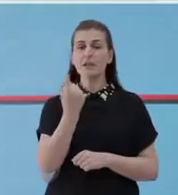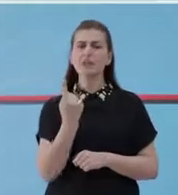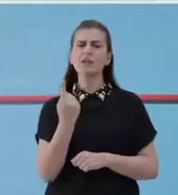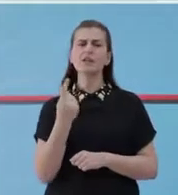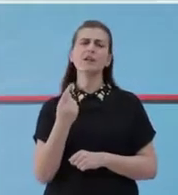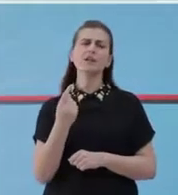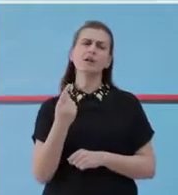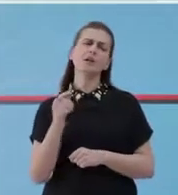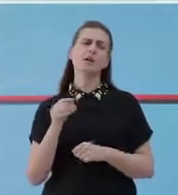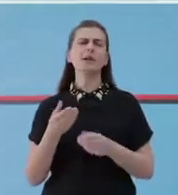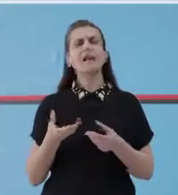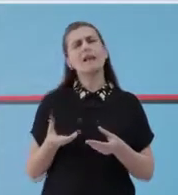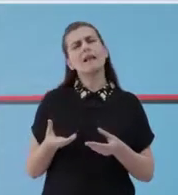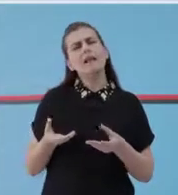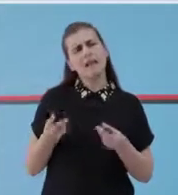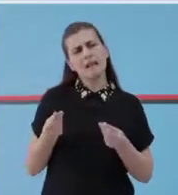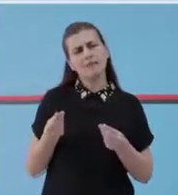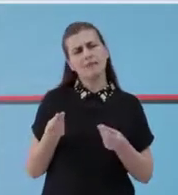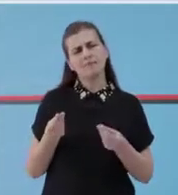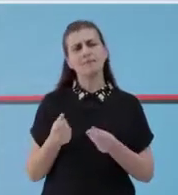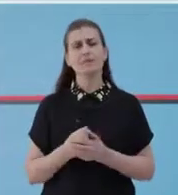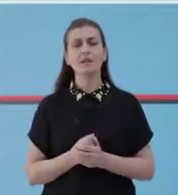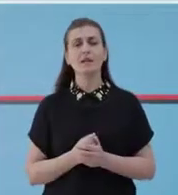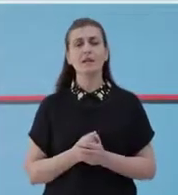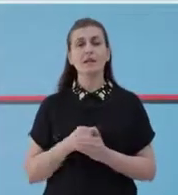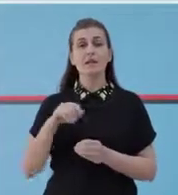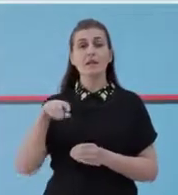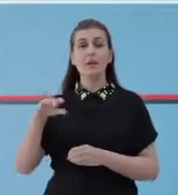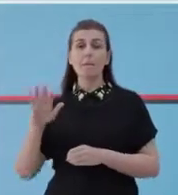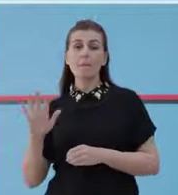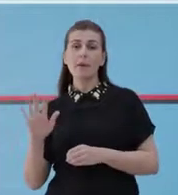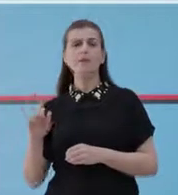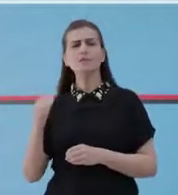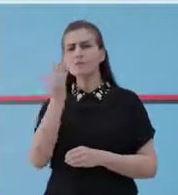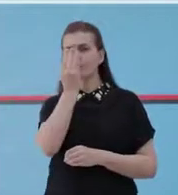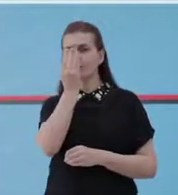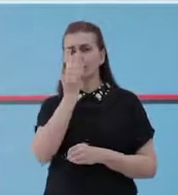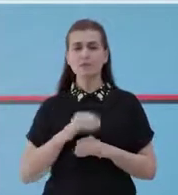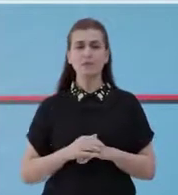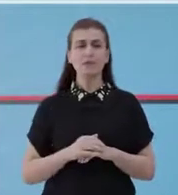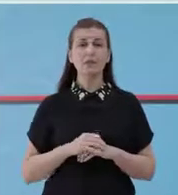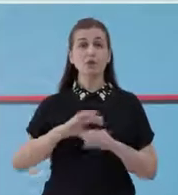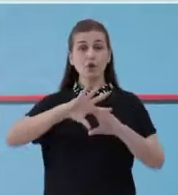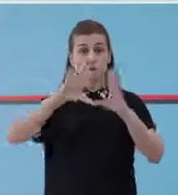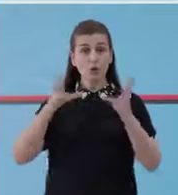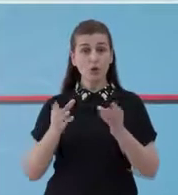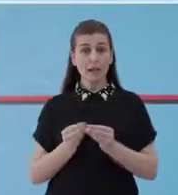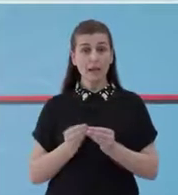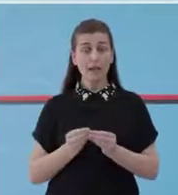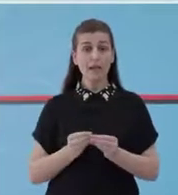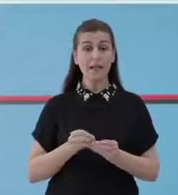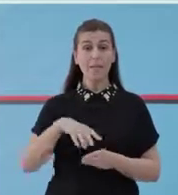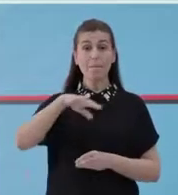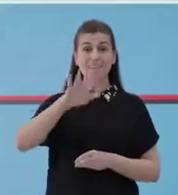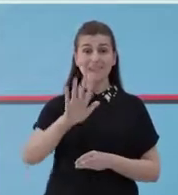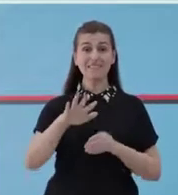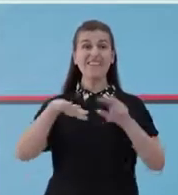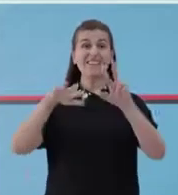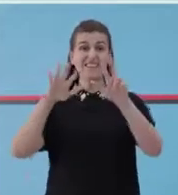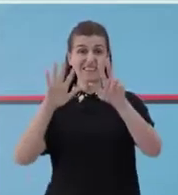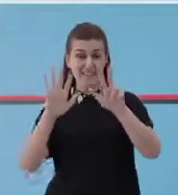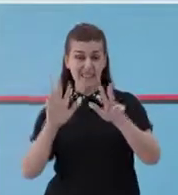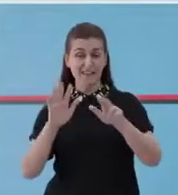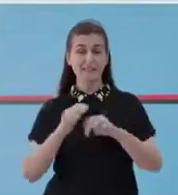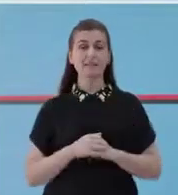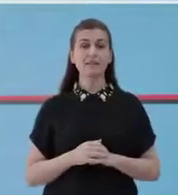dërsa 4 pacientë janë të intubuar. Totali i të dy spitalethe shkonë në 58 pacientë.